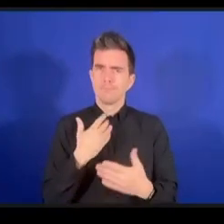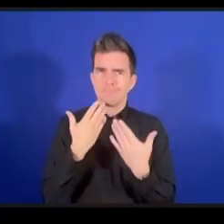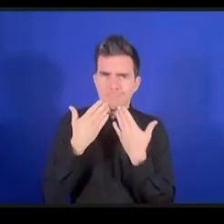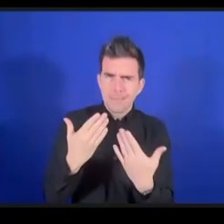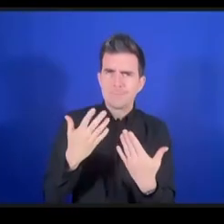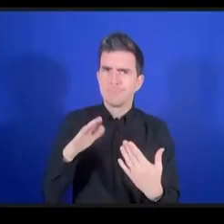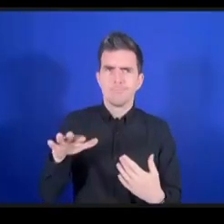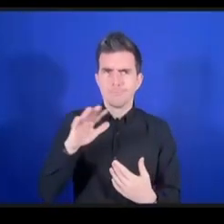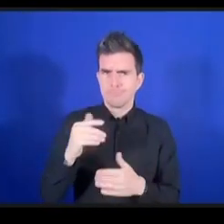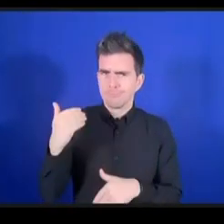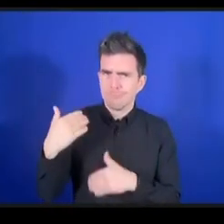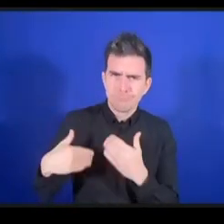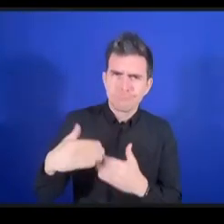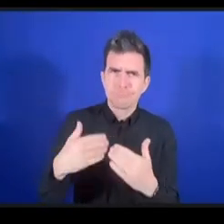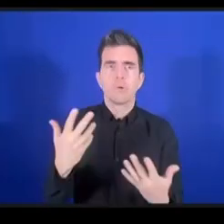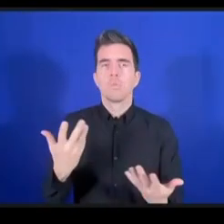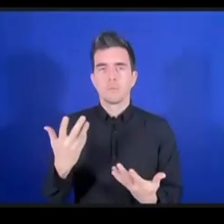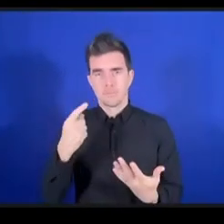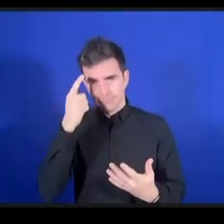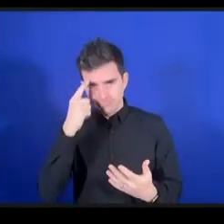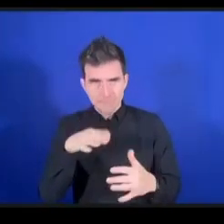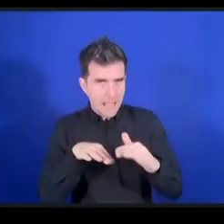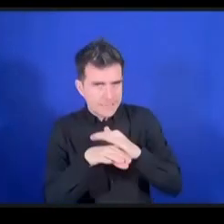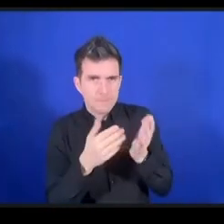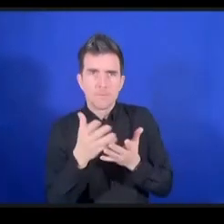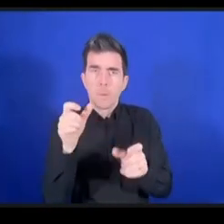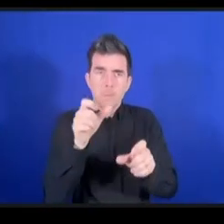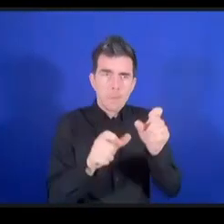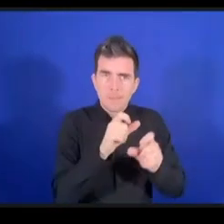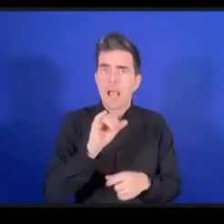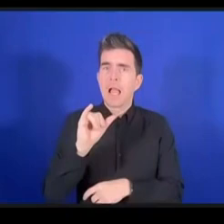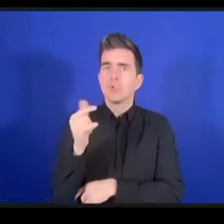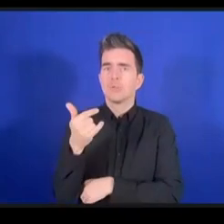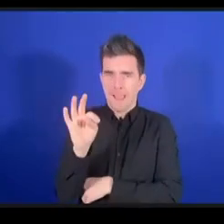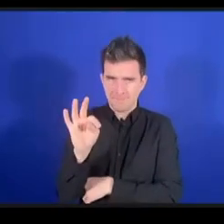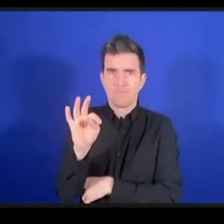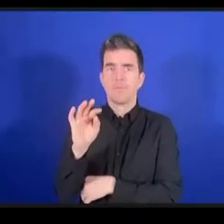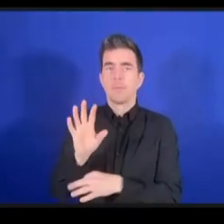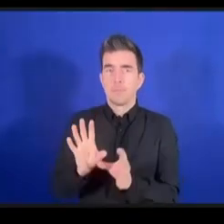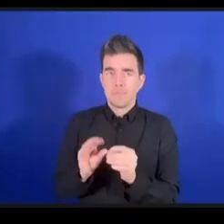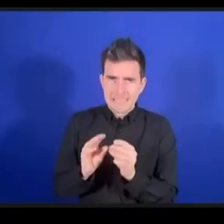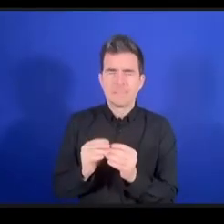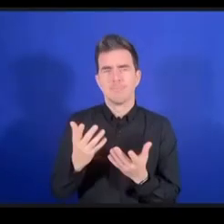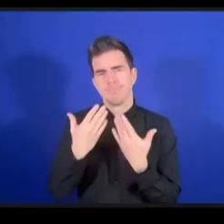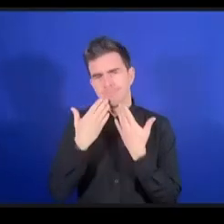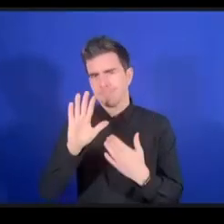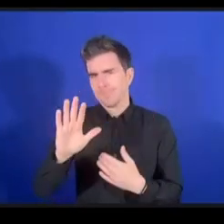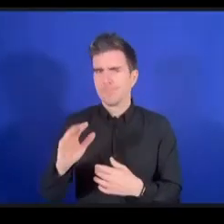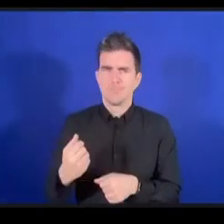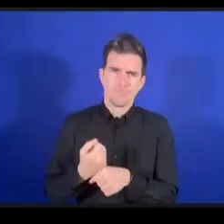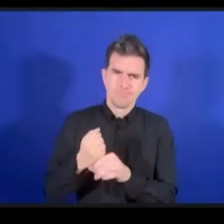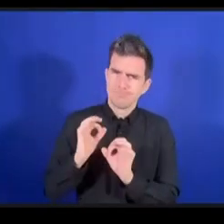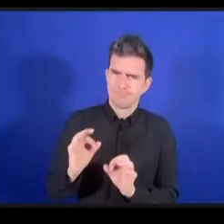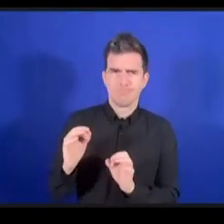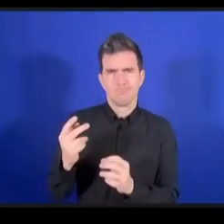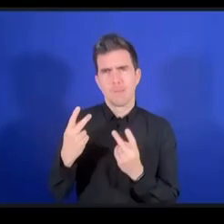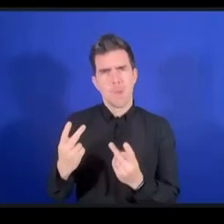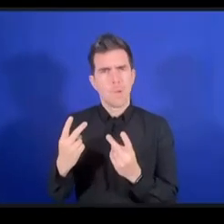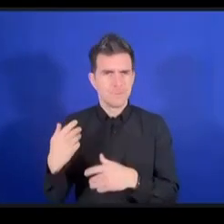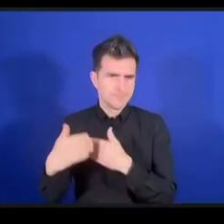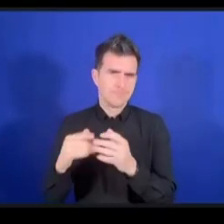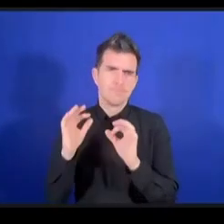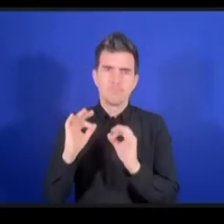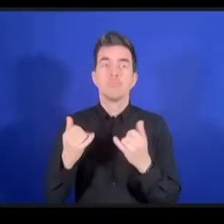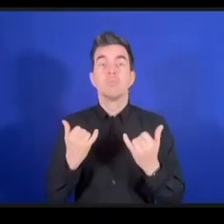تيسير مشاركة أصحاب الإعاقة في اجتماعاتنا نمر الآن لمشاركنا عن بعض صديقنا